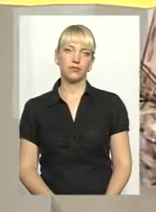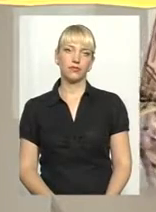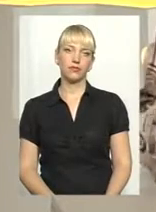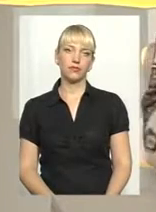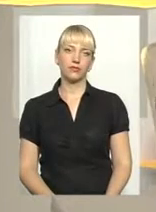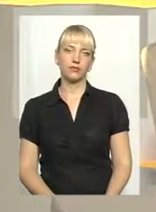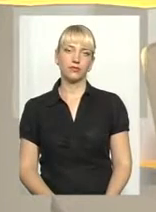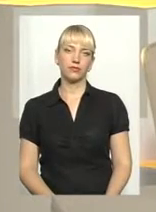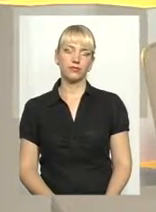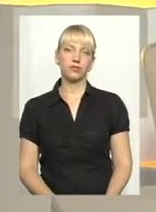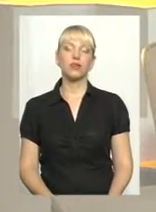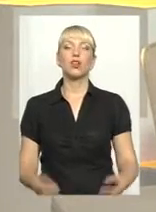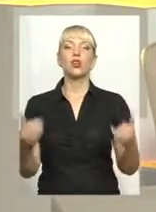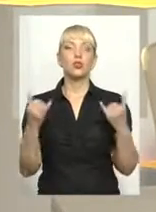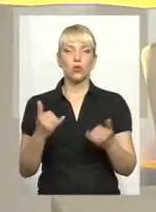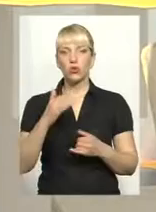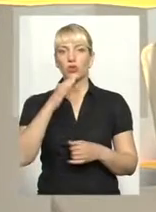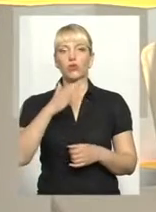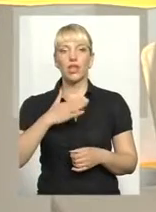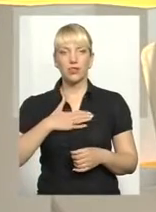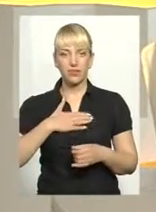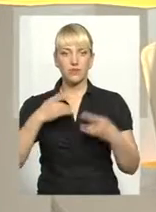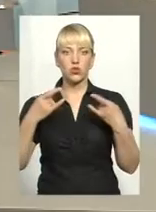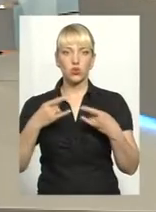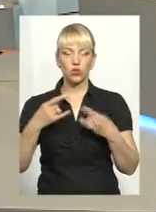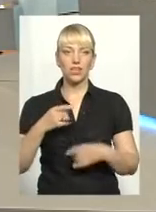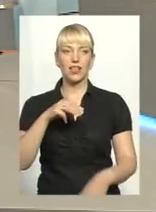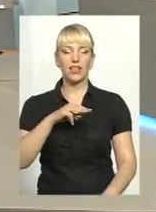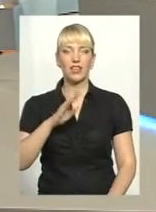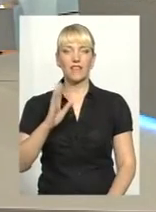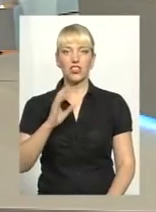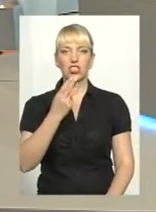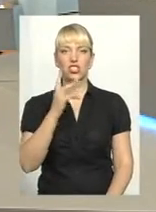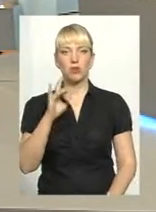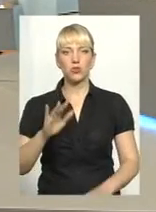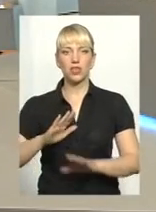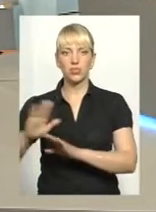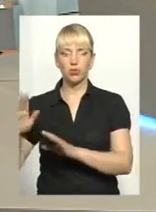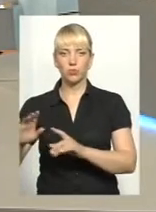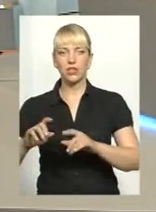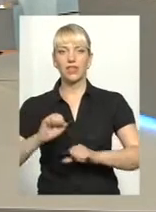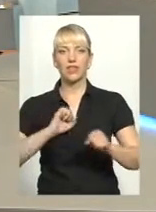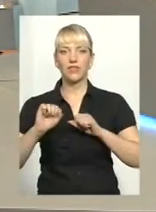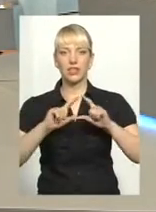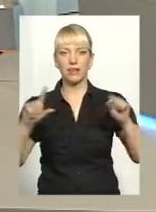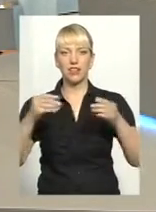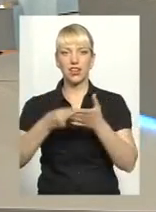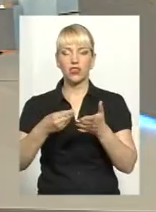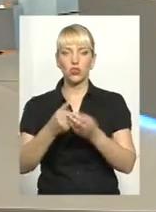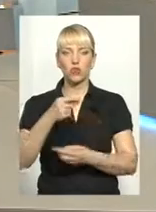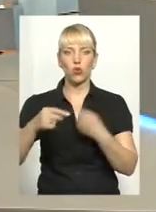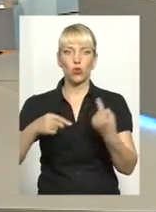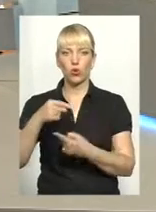Отже, сьогодні у нас у студії Тетяна Вікторівна Шкрепко, заступник керівника Департаменту фінансового контролю Національної